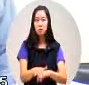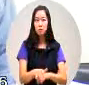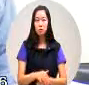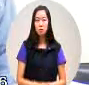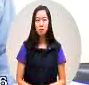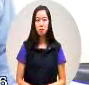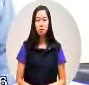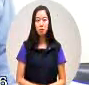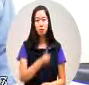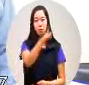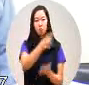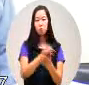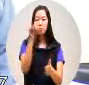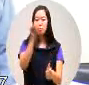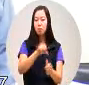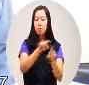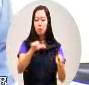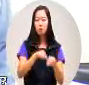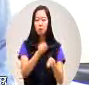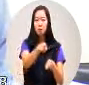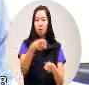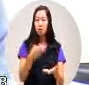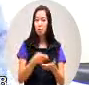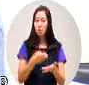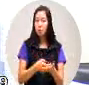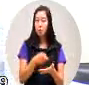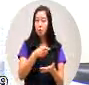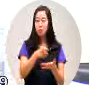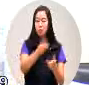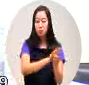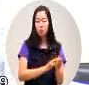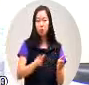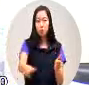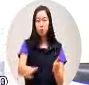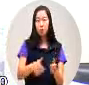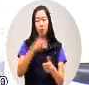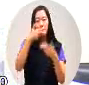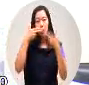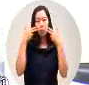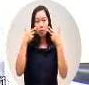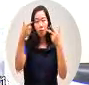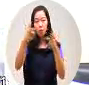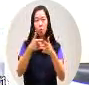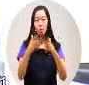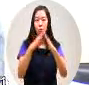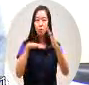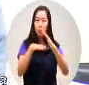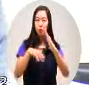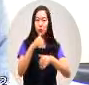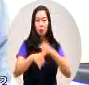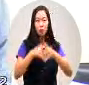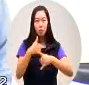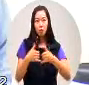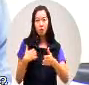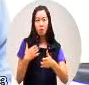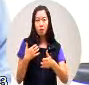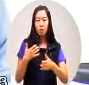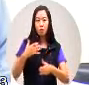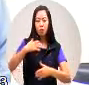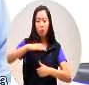你这个开法单已经严重到原住民的家庭生活的压力